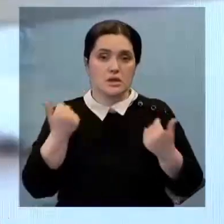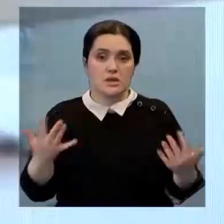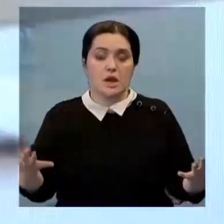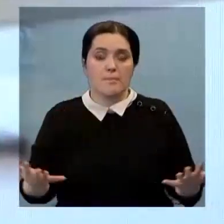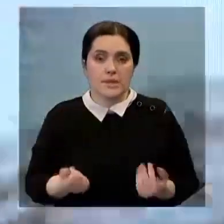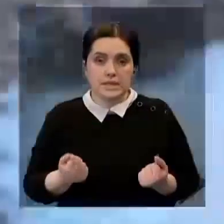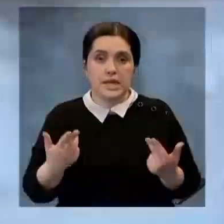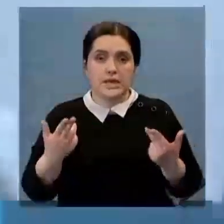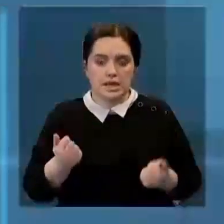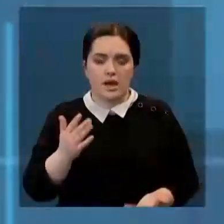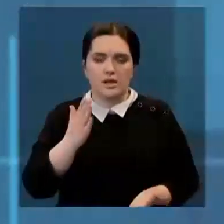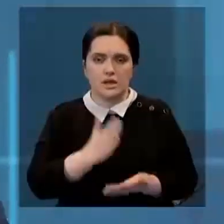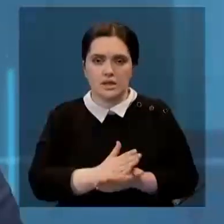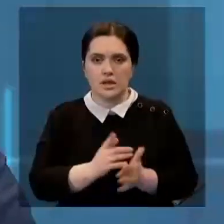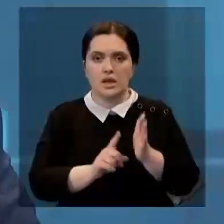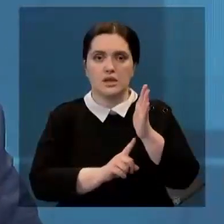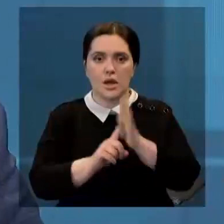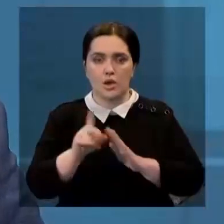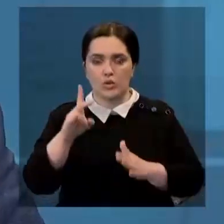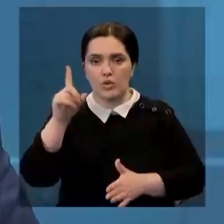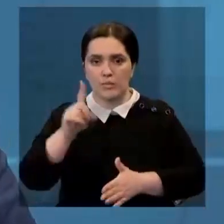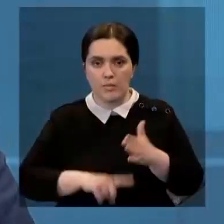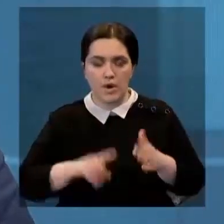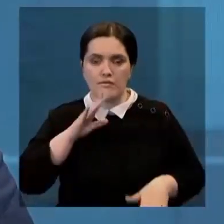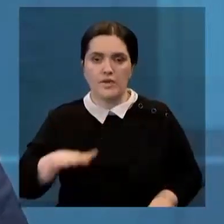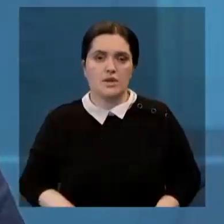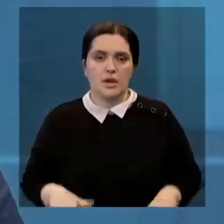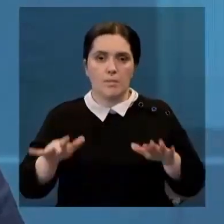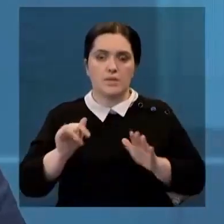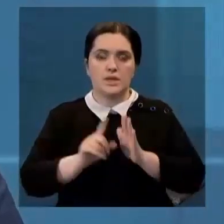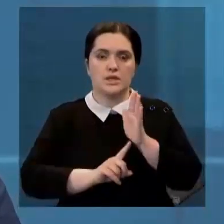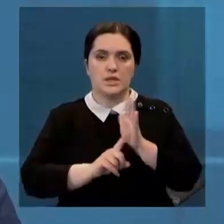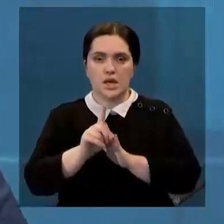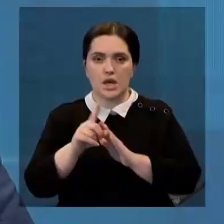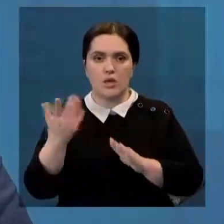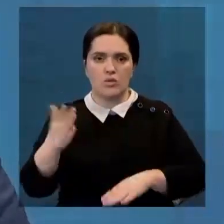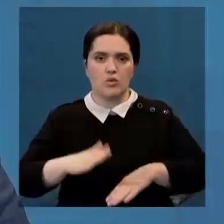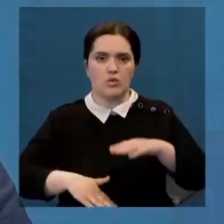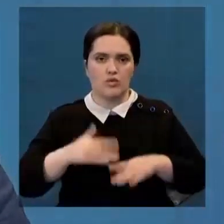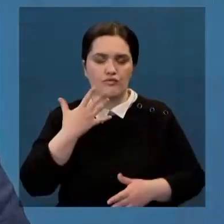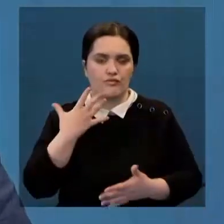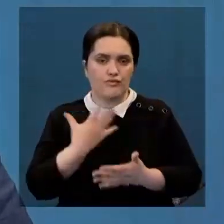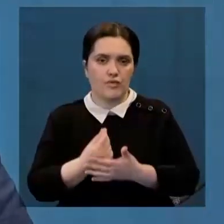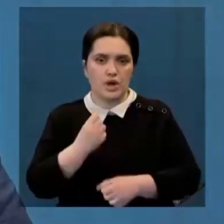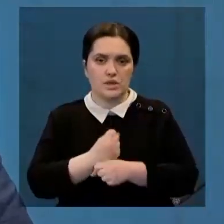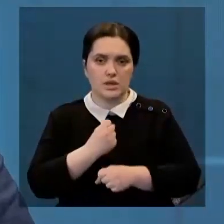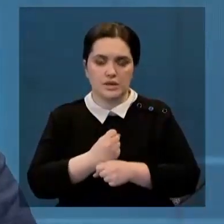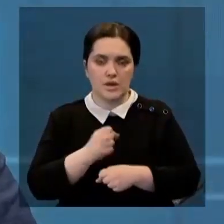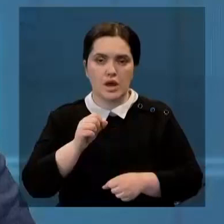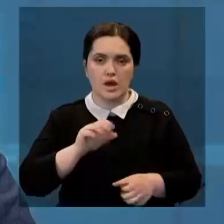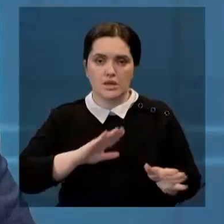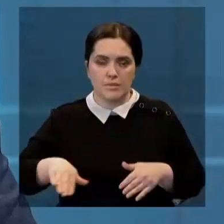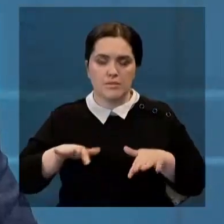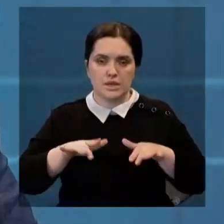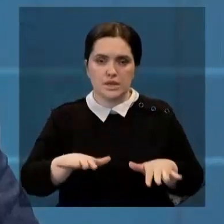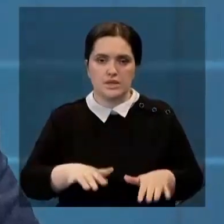Конечно, есть. Для начала надо признать, что наводнение изначально рукотворная проблема. А затем действовать. Меня зовут